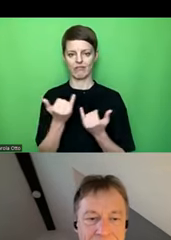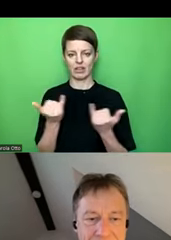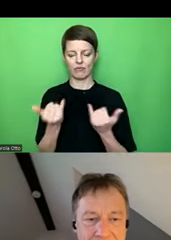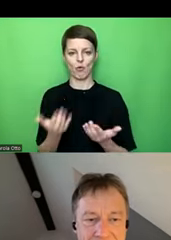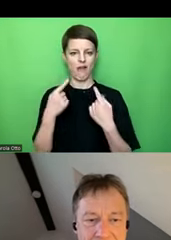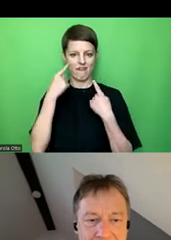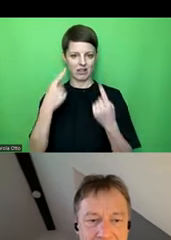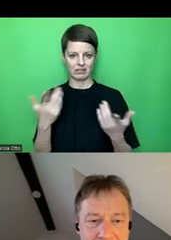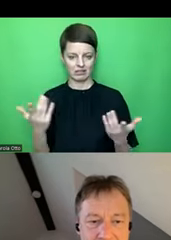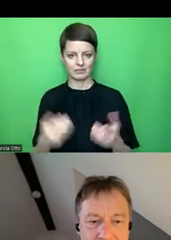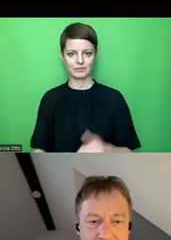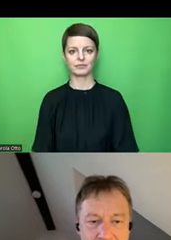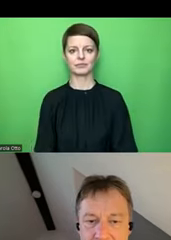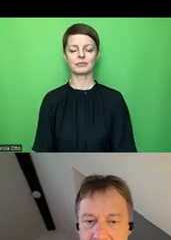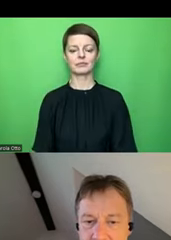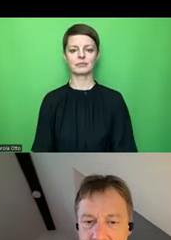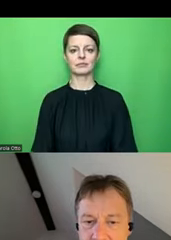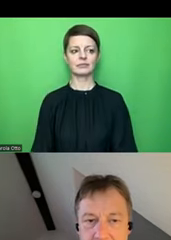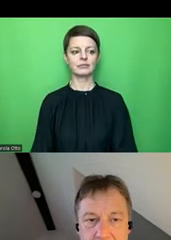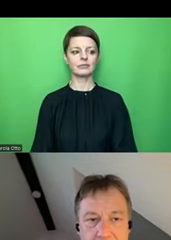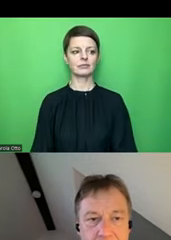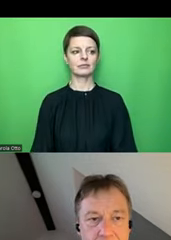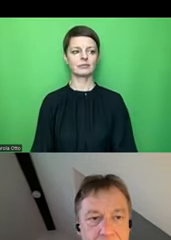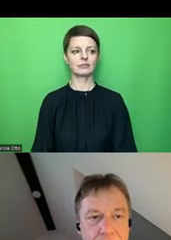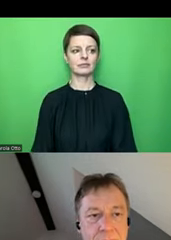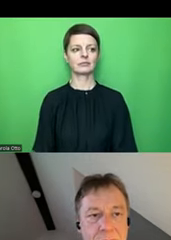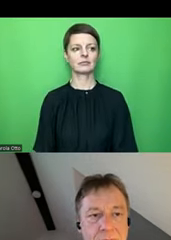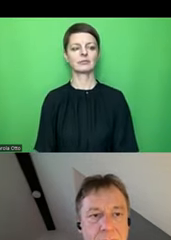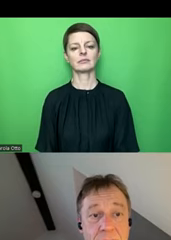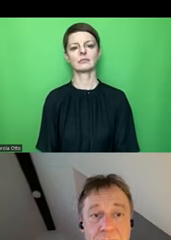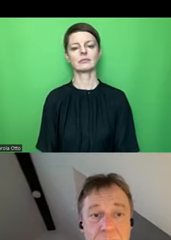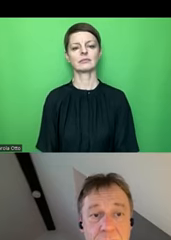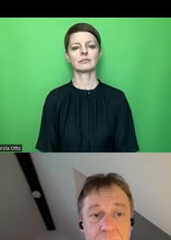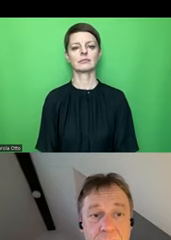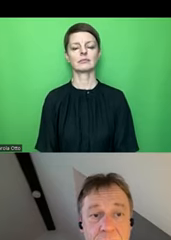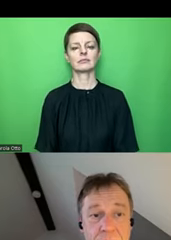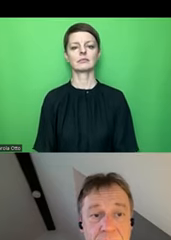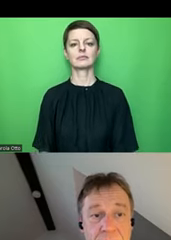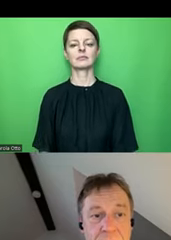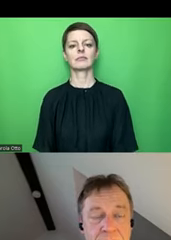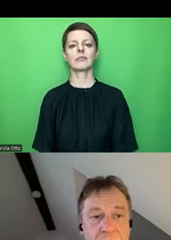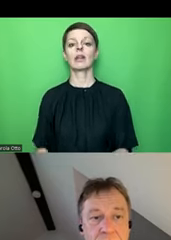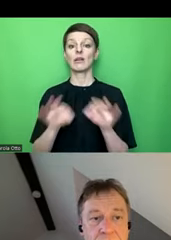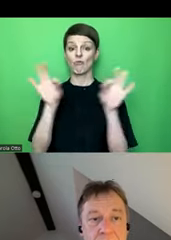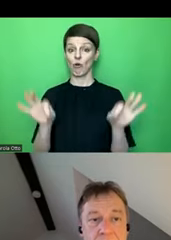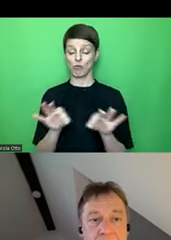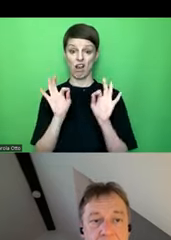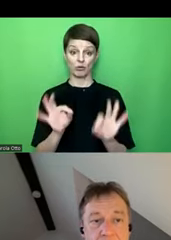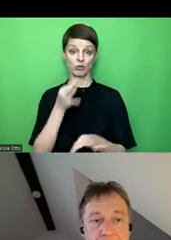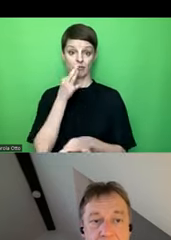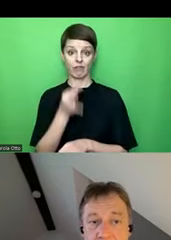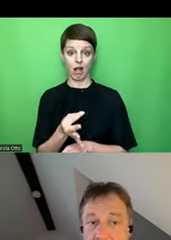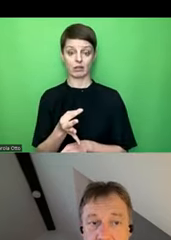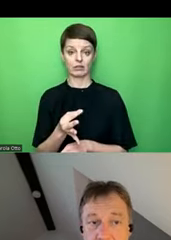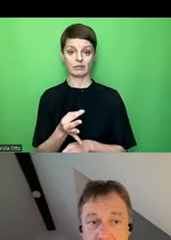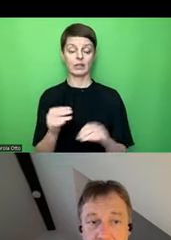Ja, das ist natürlich eine, ich bringe das nochmal vor, mit dem Formular ist natürlich eine gute Frage, der